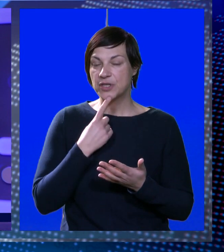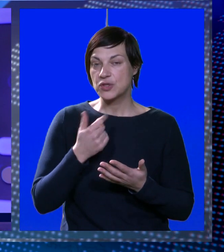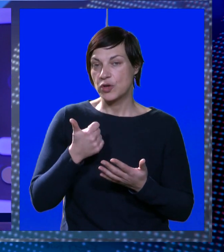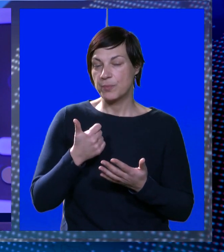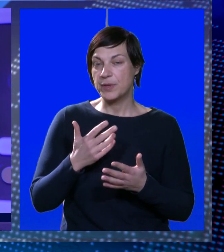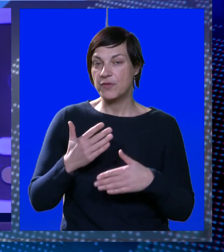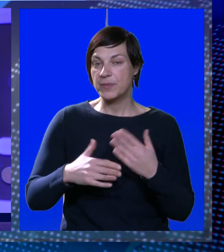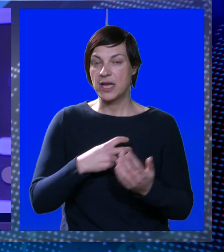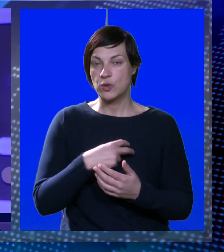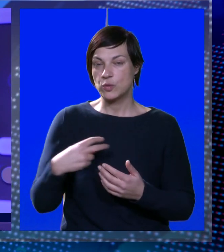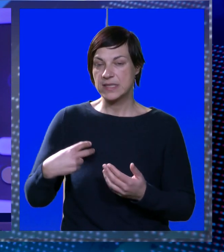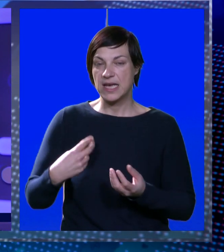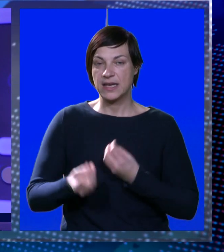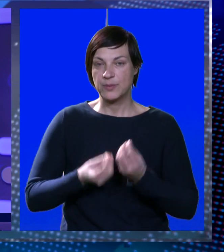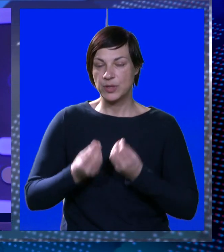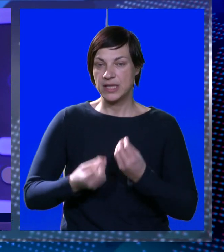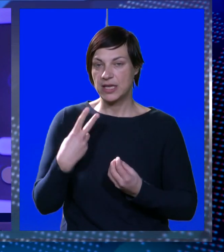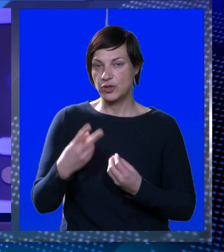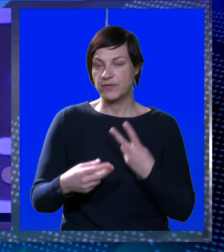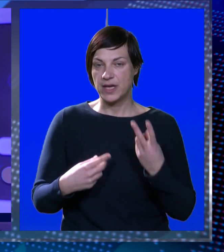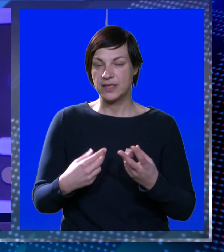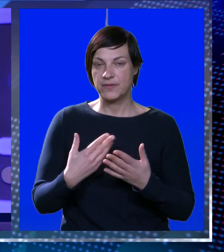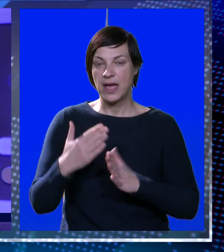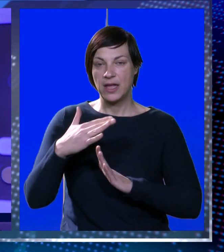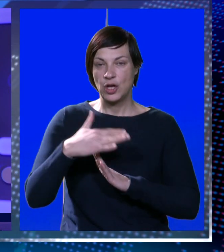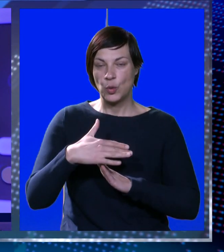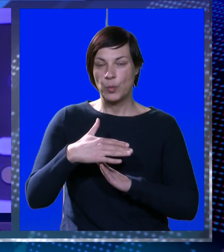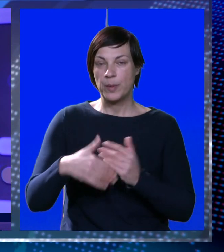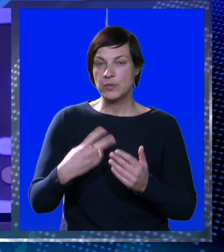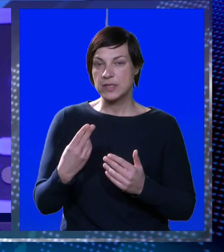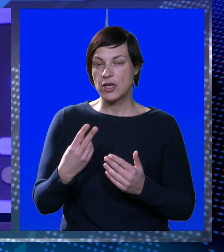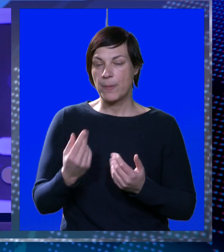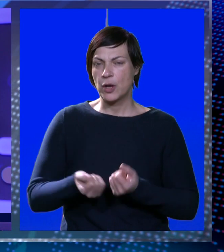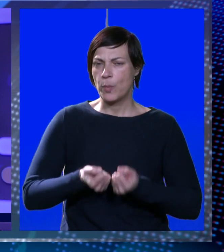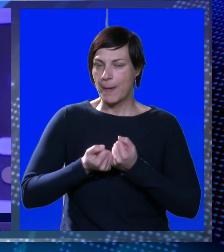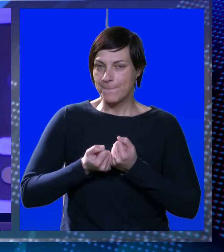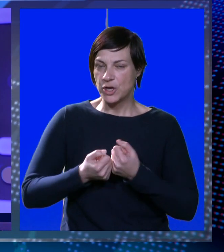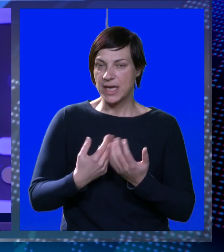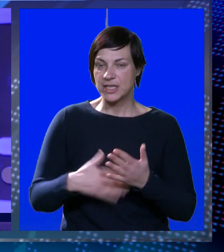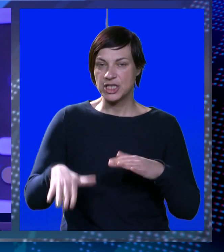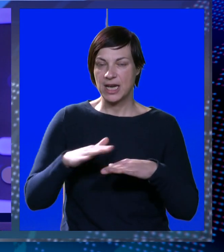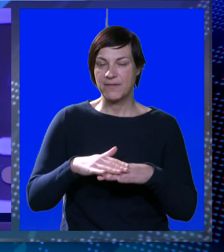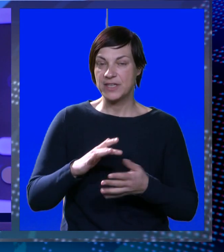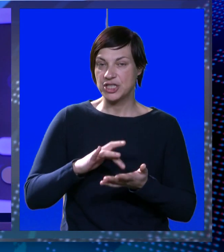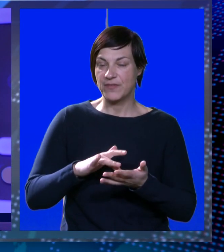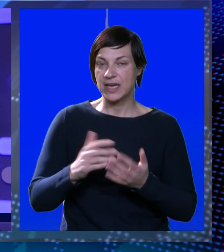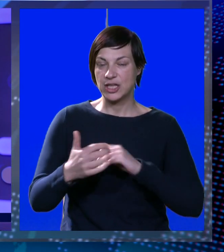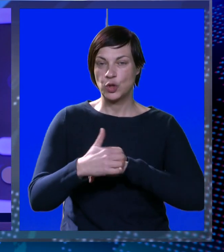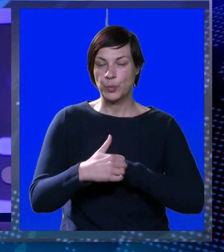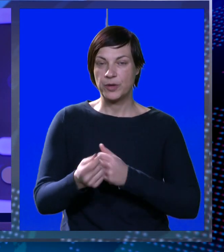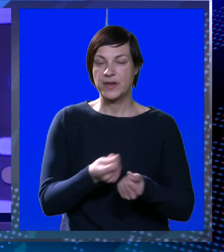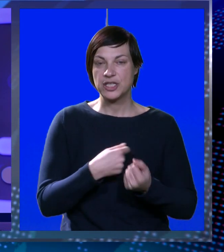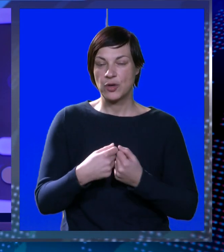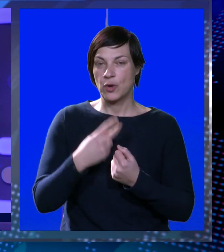s kojim je u prvom dijelu u Zagrebu odigrao 2-2. U pauzi su se oba kluba pojačala, a više o ambicijama